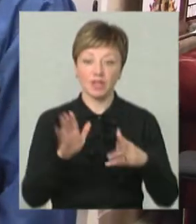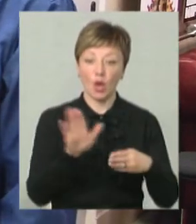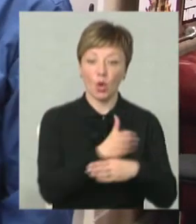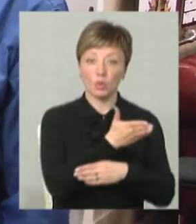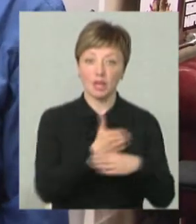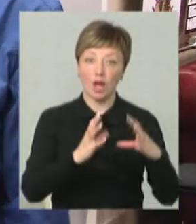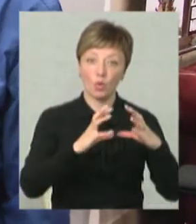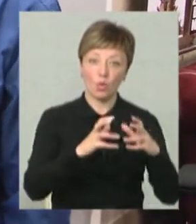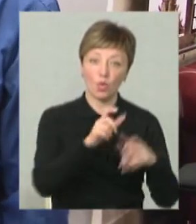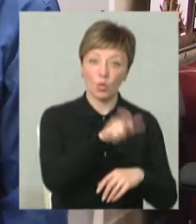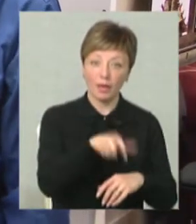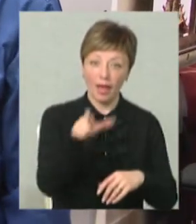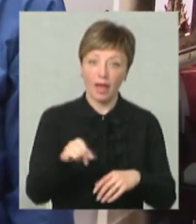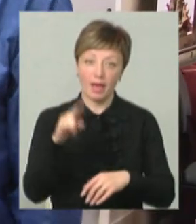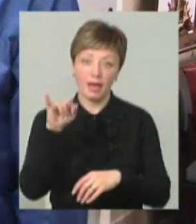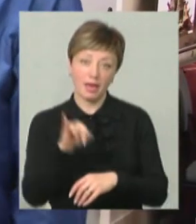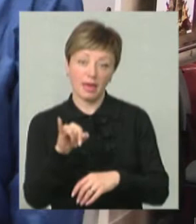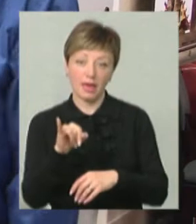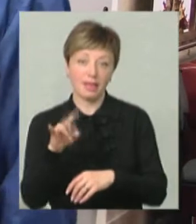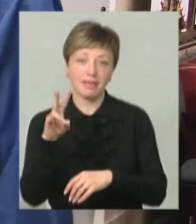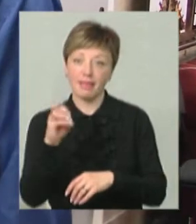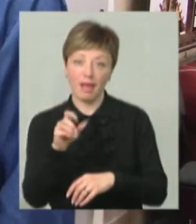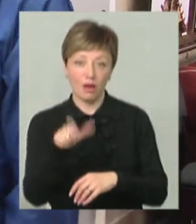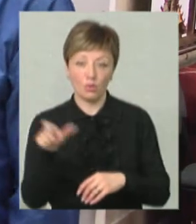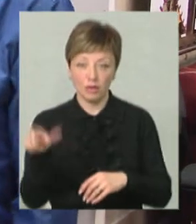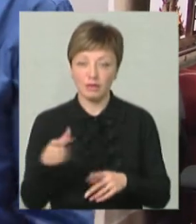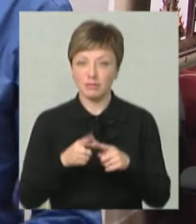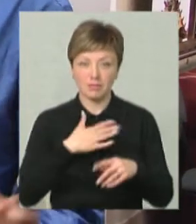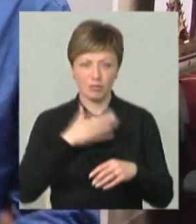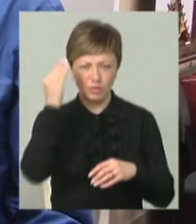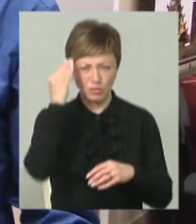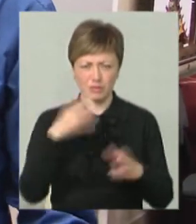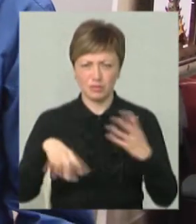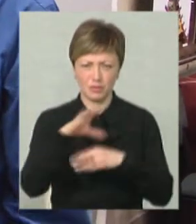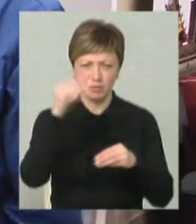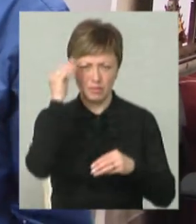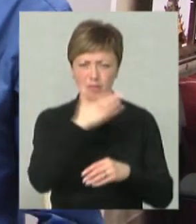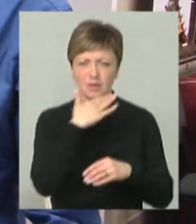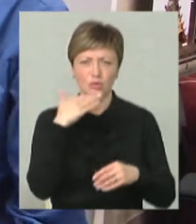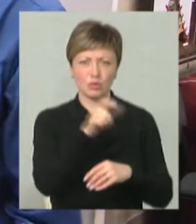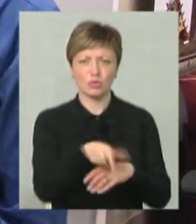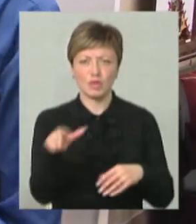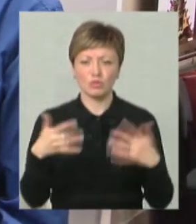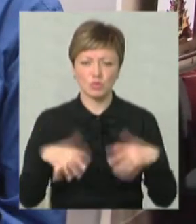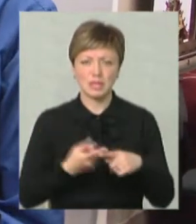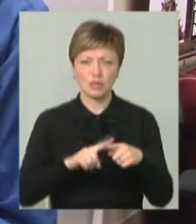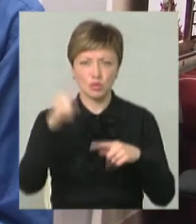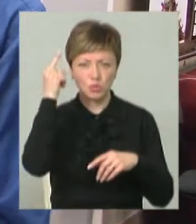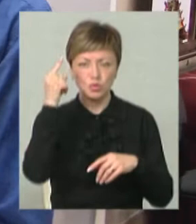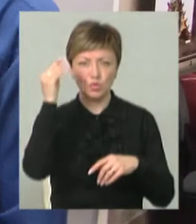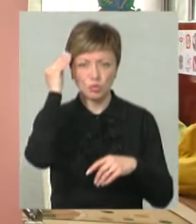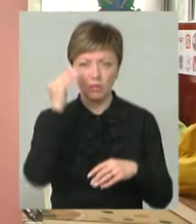на людей та нелюдів. Я думаю, що це не тільки моя думка, це думка багатьох людей і вже ця думка